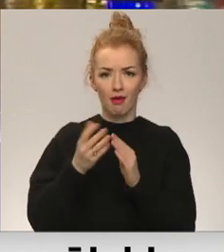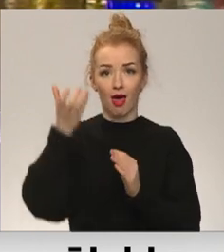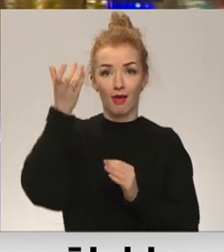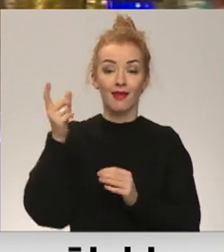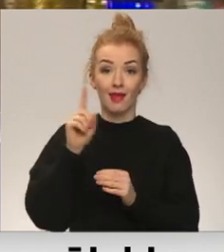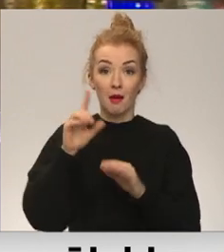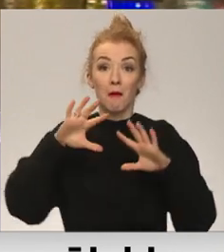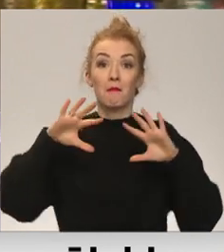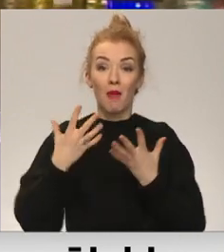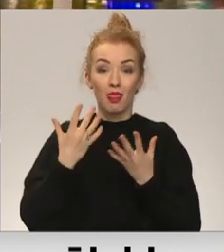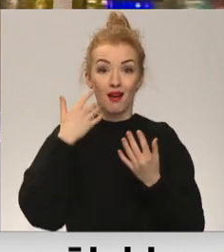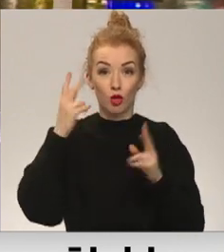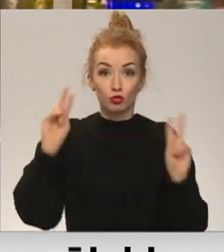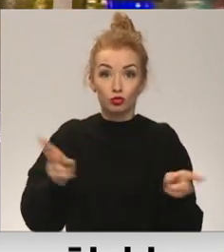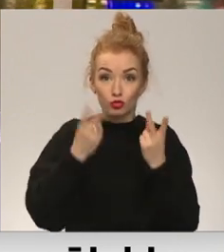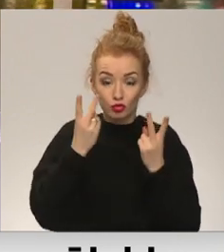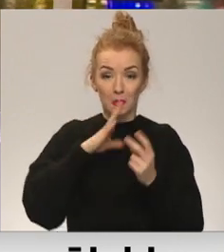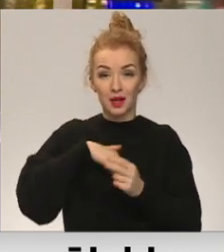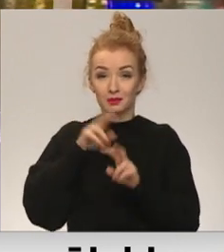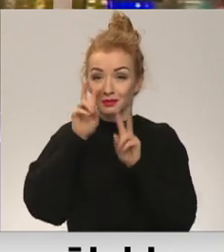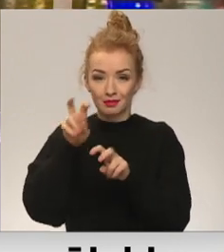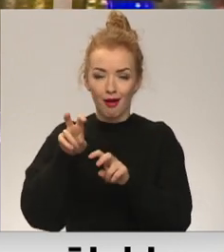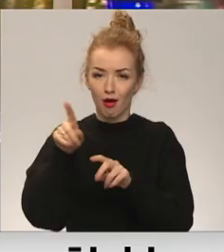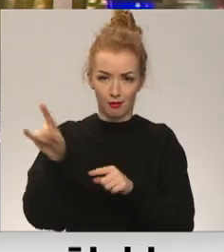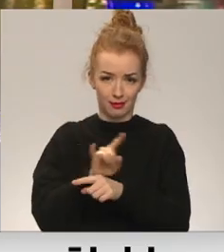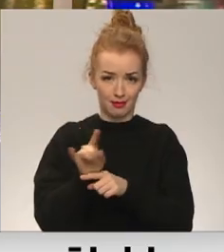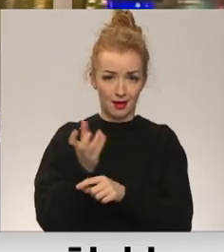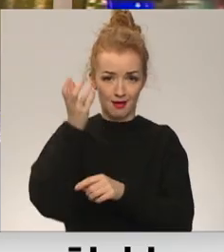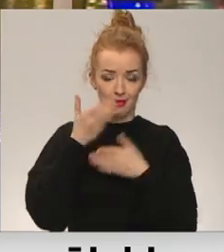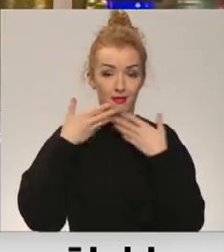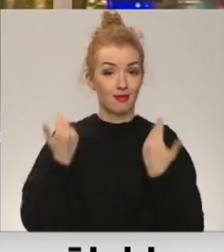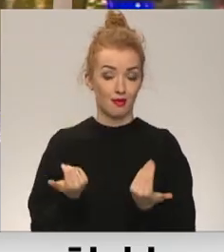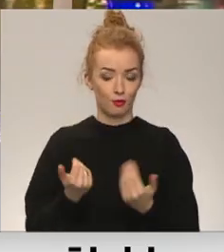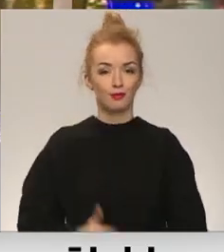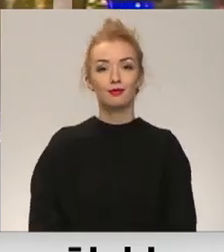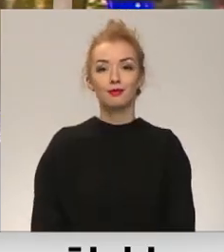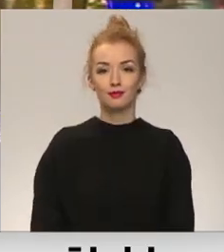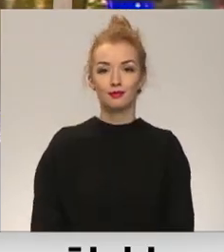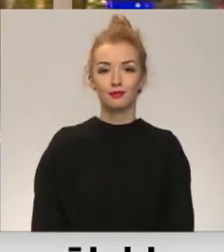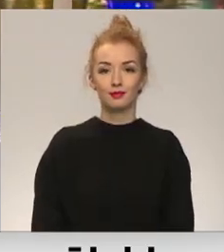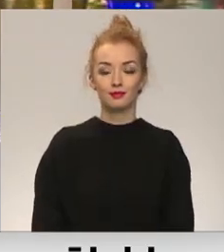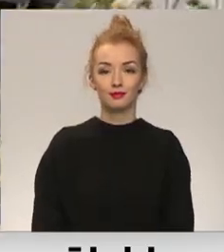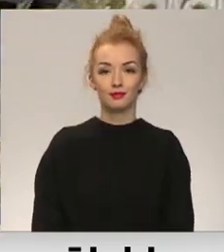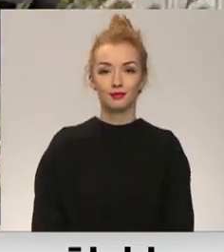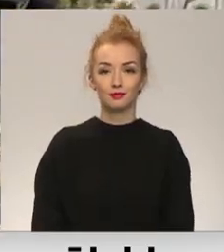ugunsgrāk gadījumi tiek konstatēts, ka detektora nav bijis. Vairāk zinistāstīja Dāvids Freidenfels.